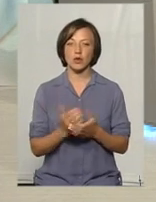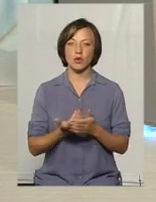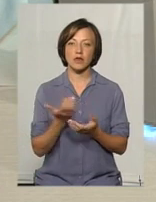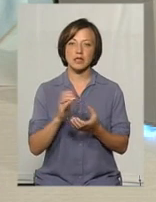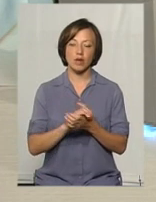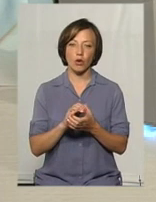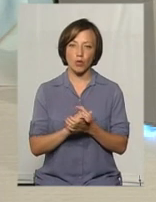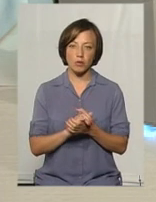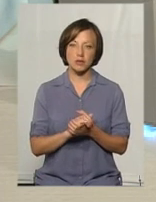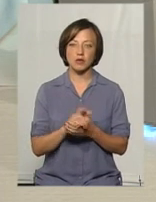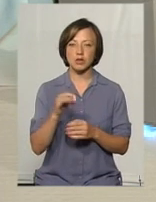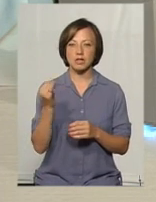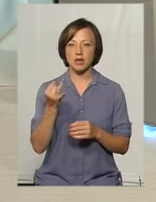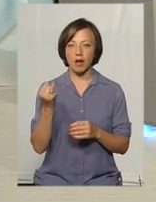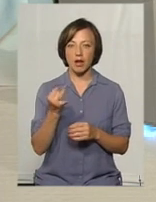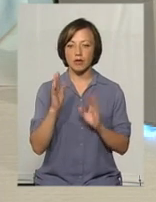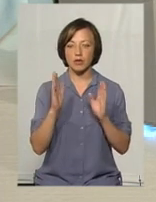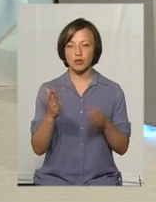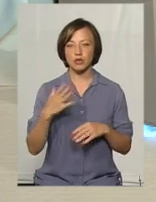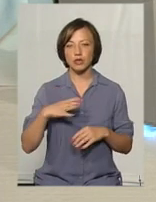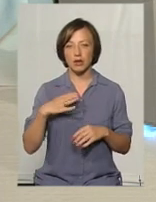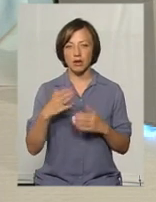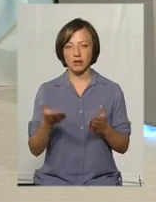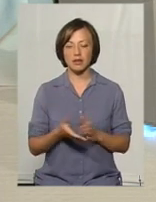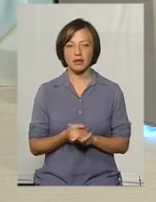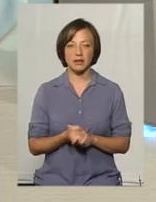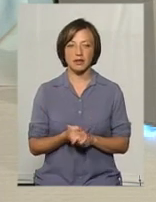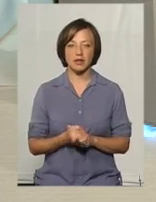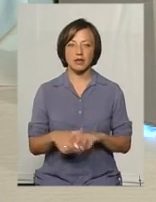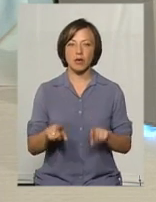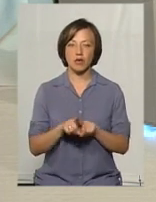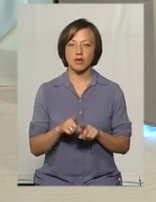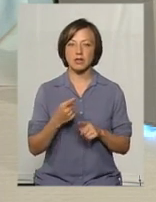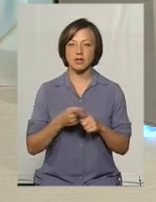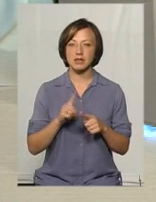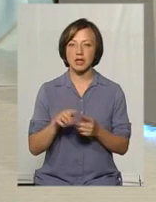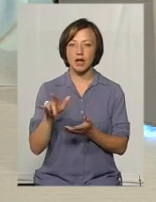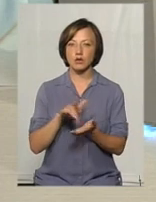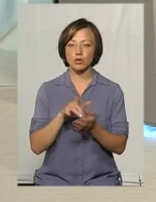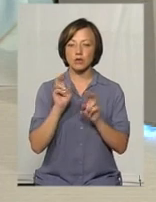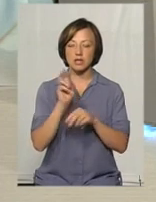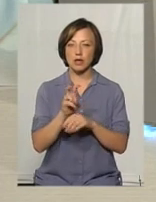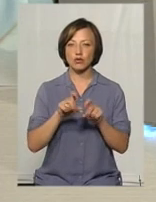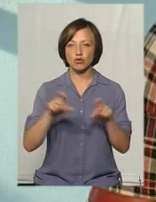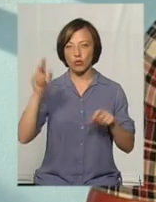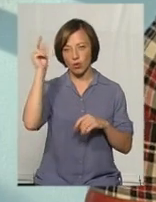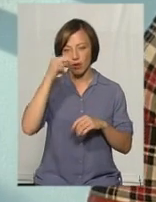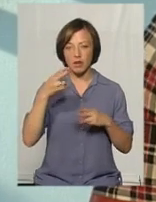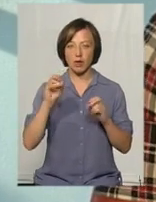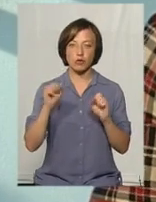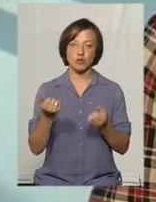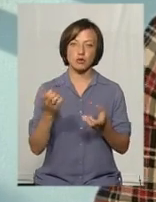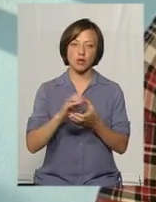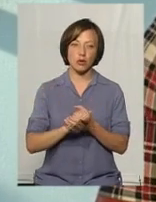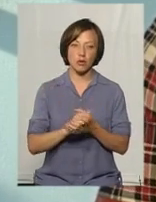знайомства, щось цікаве тебе буде чекати. також це, перш за все, це екскурсія до школи. Екскурсія до школи, де ви можете